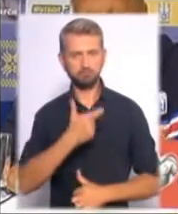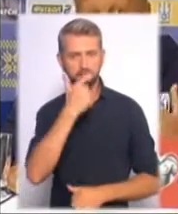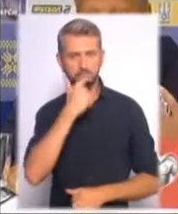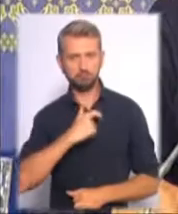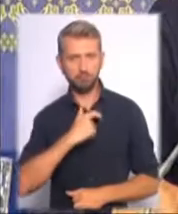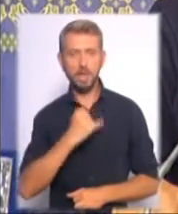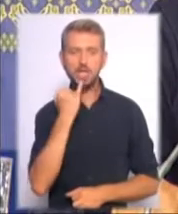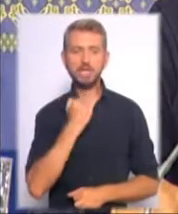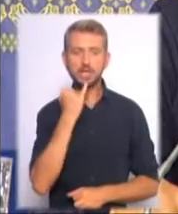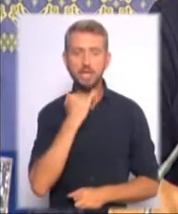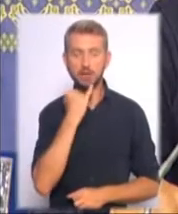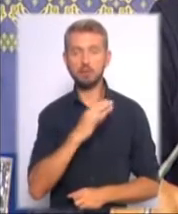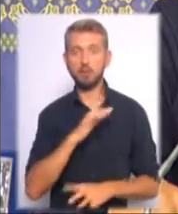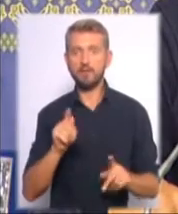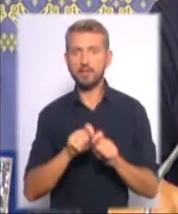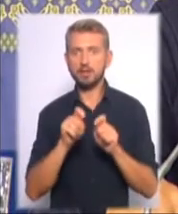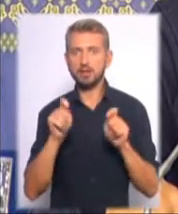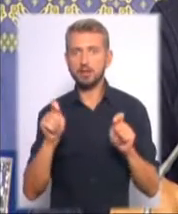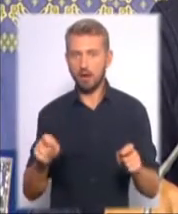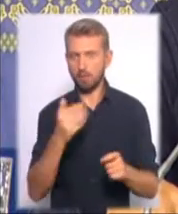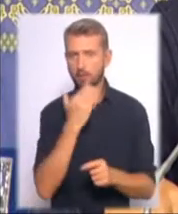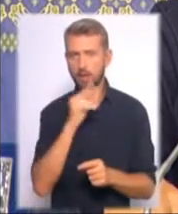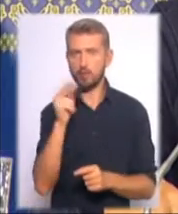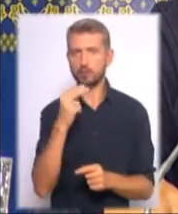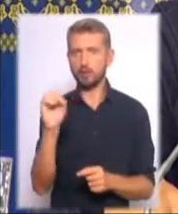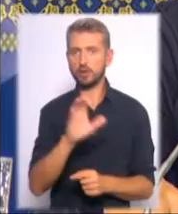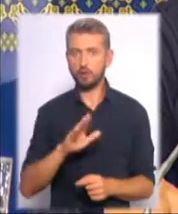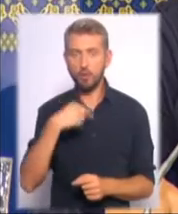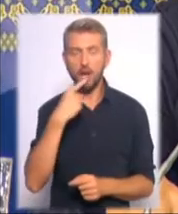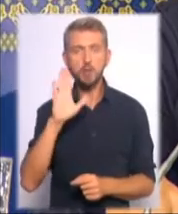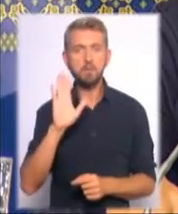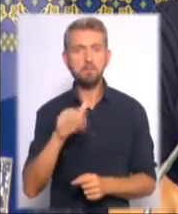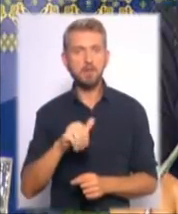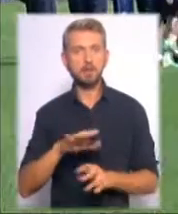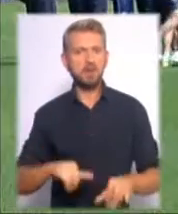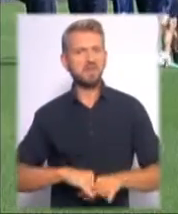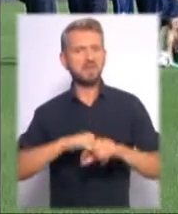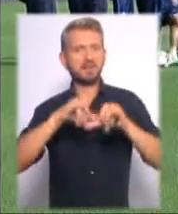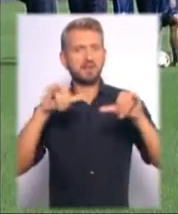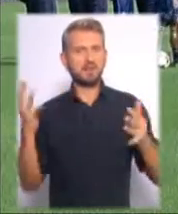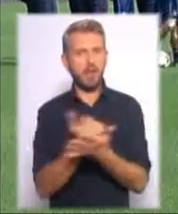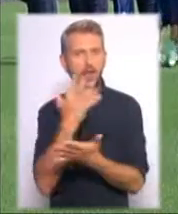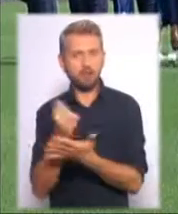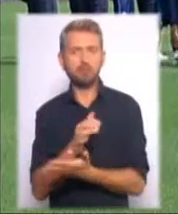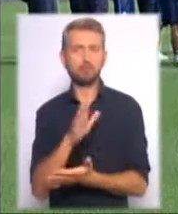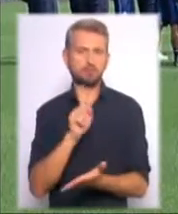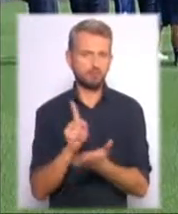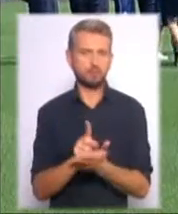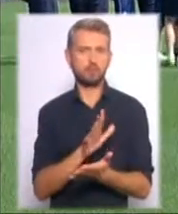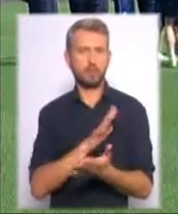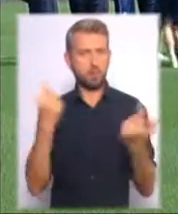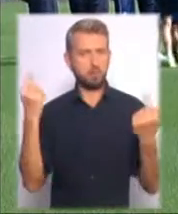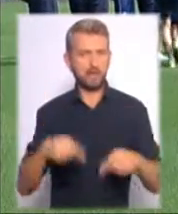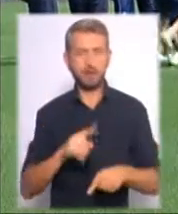Ісландія стала відкриттям останнього чемпіонату Європи. Кажуть, після злетів неодмінно бувають падіння. Але, за словами